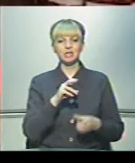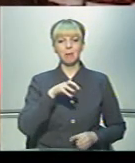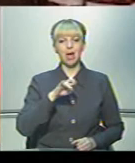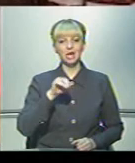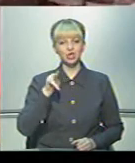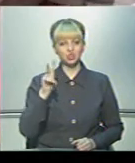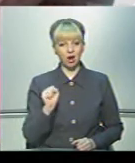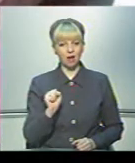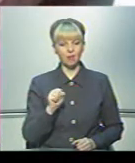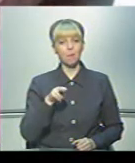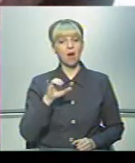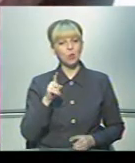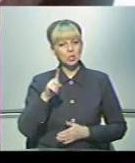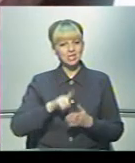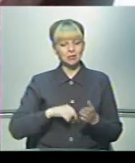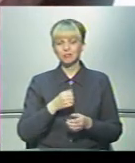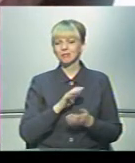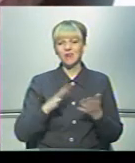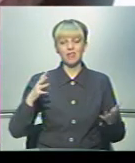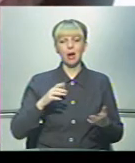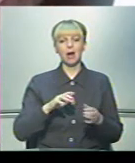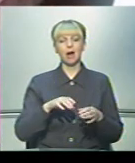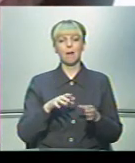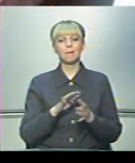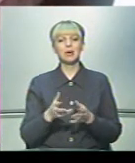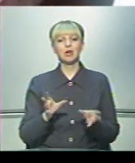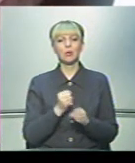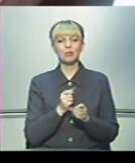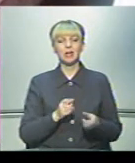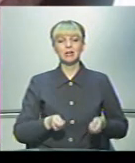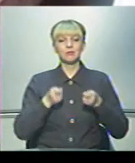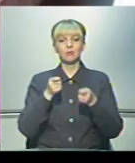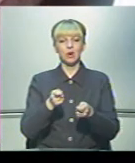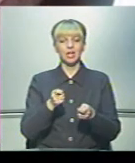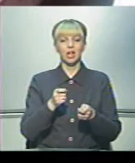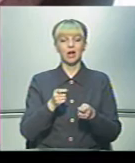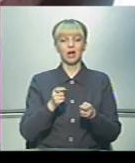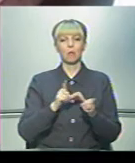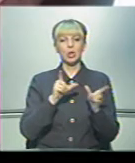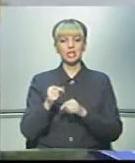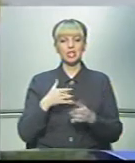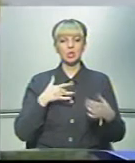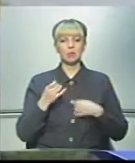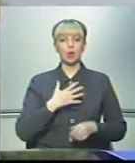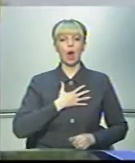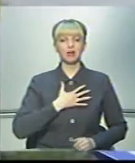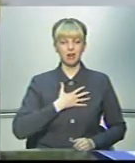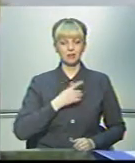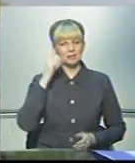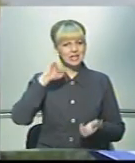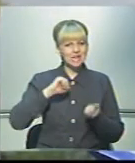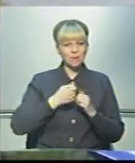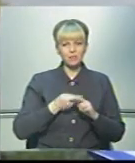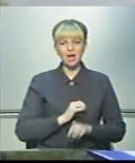«Смирічка». Пан Павло зізнається, найіскравіша мить роботи разом – це спільна поїздка з концертом до Канади. Запам'яталася